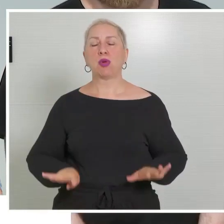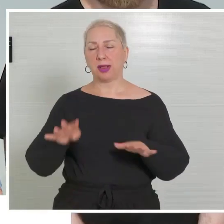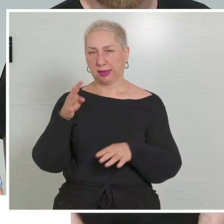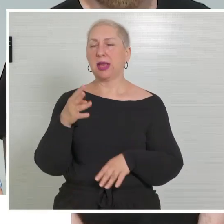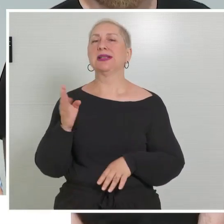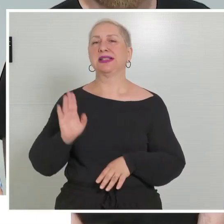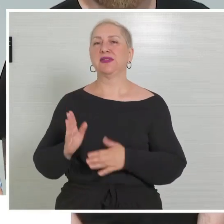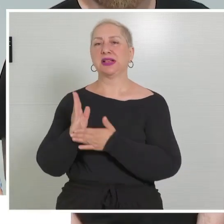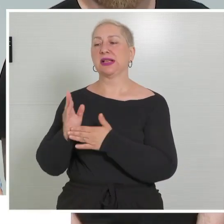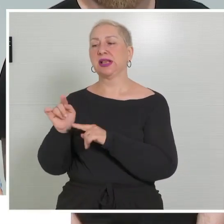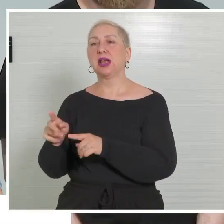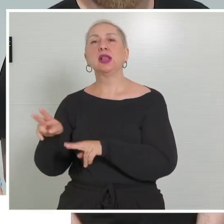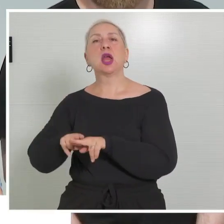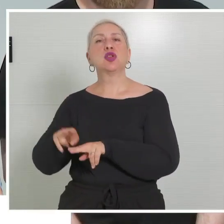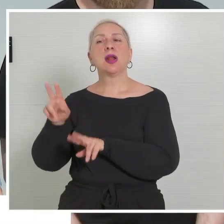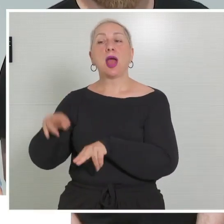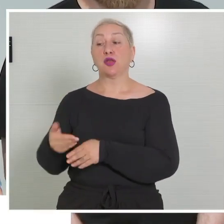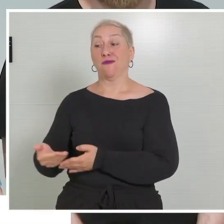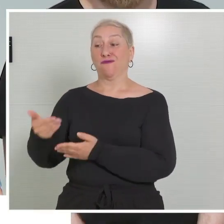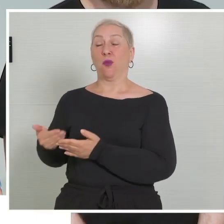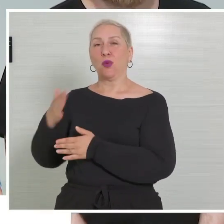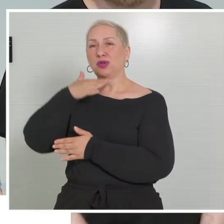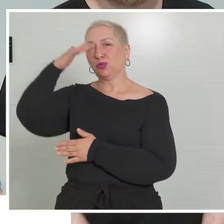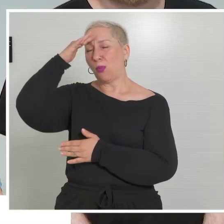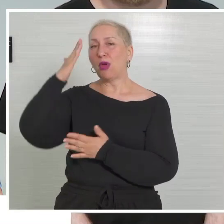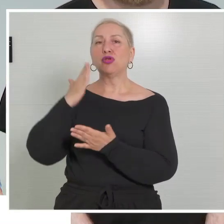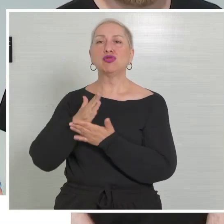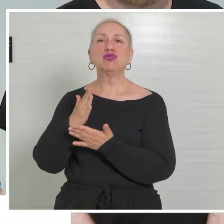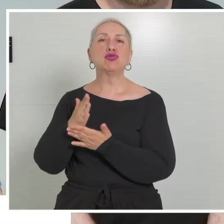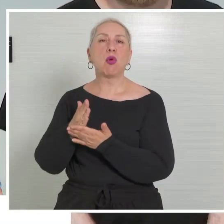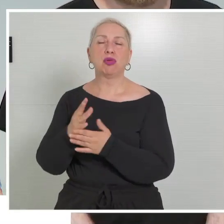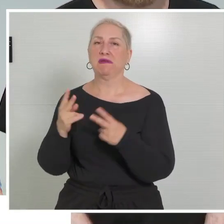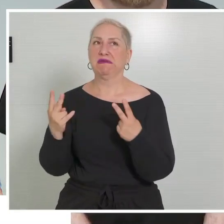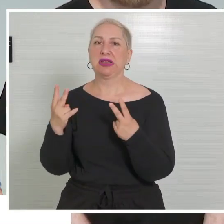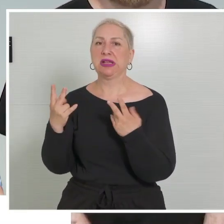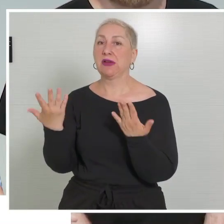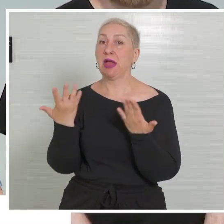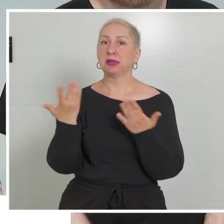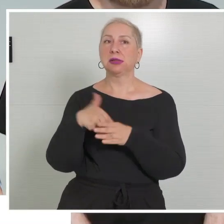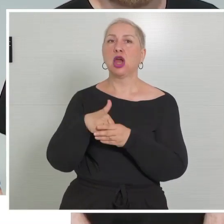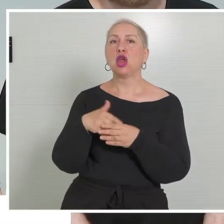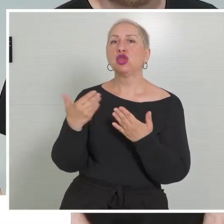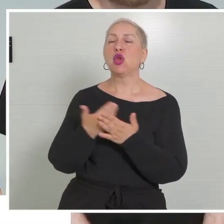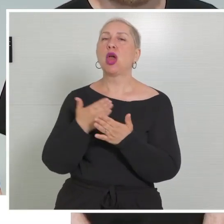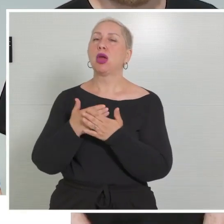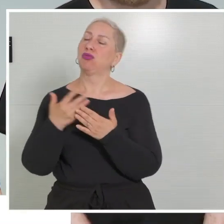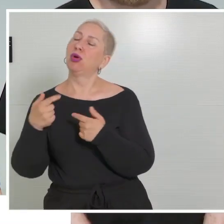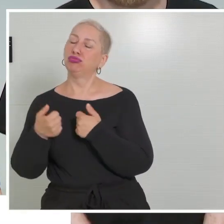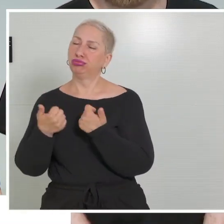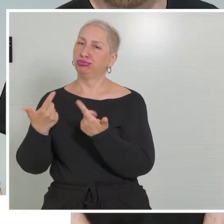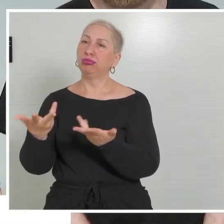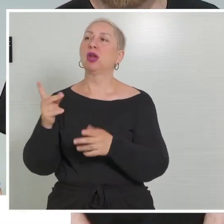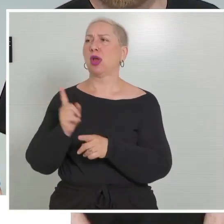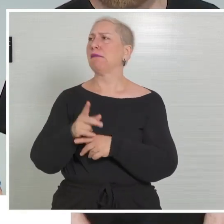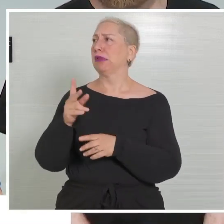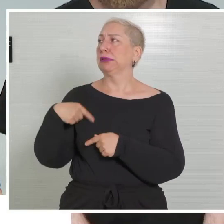Und wir haben im Nationalrat vor dem Sommer auch bereits wesentliche Neuerungen auf den Weg gebracht. Die darf ich Ihnen dann im Anschluss kurz vorstellen.